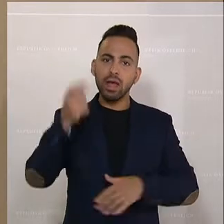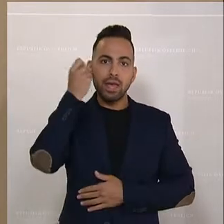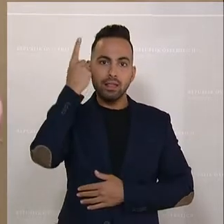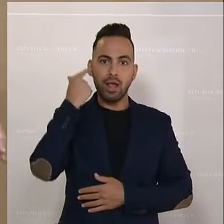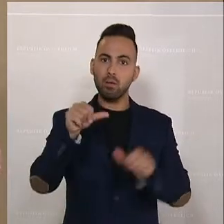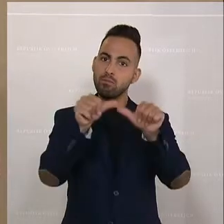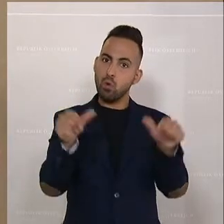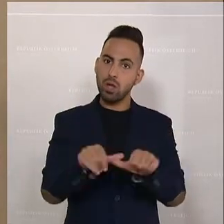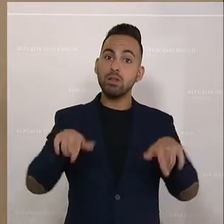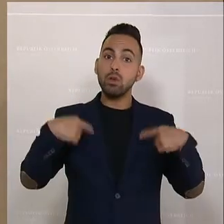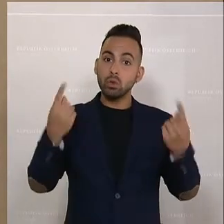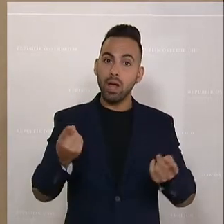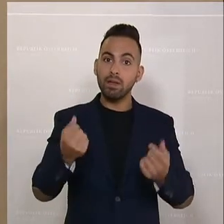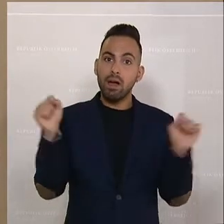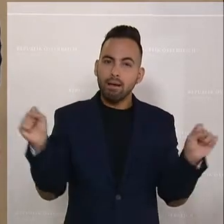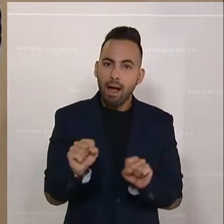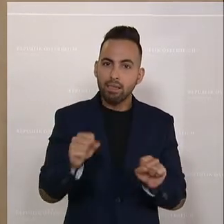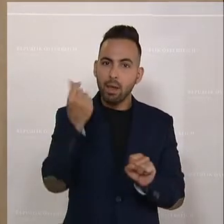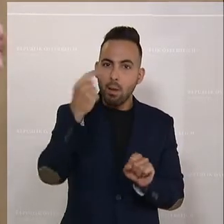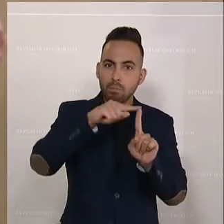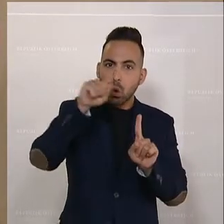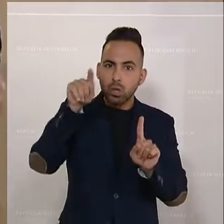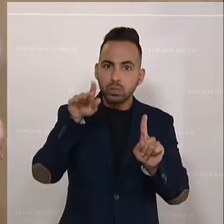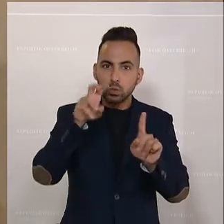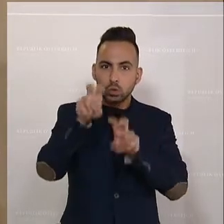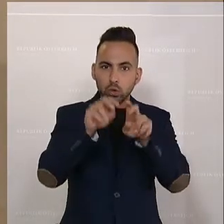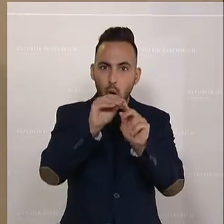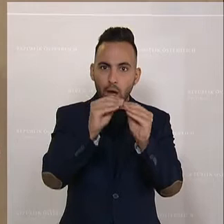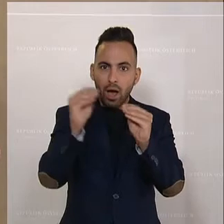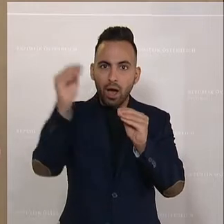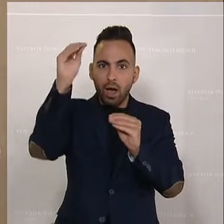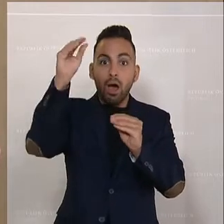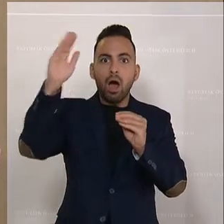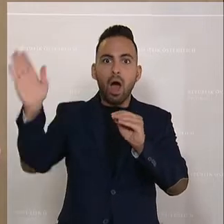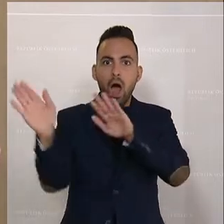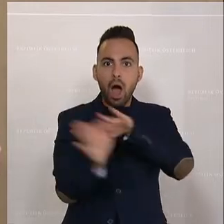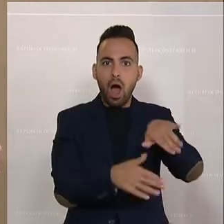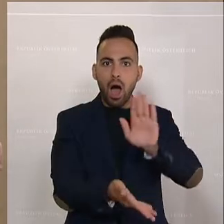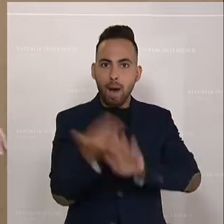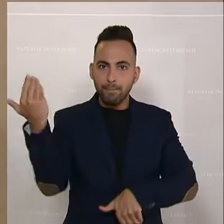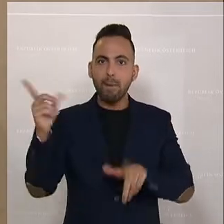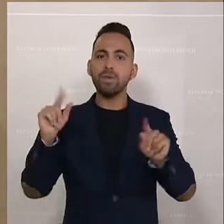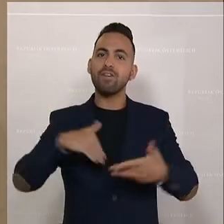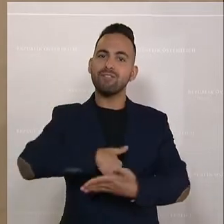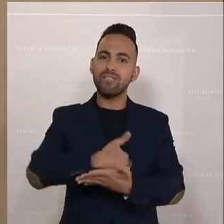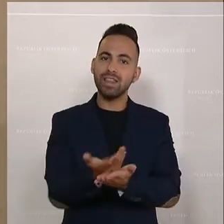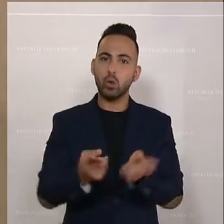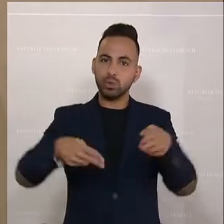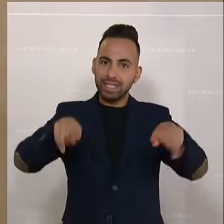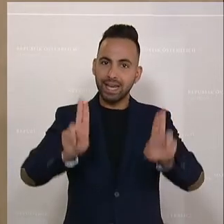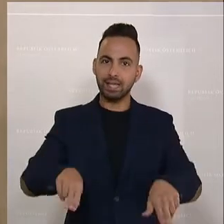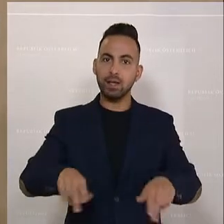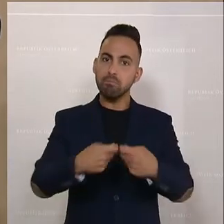zur Abschaffung einer kalten Progression geschaffen haben, das durchaus noch Handlungsspielräume für verteilungsgerichtige Maßnahmen lässt.